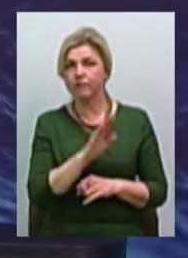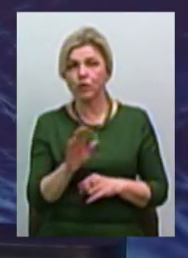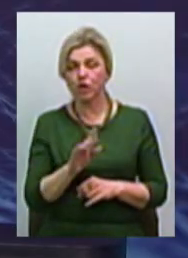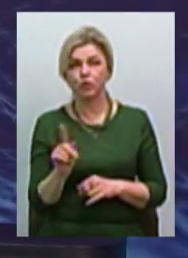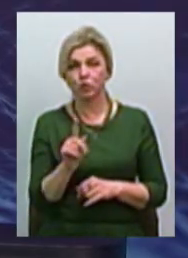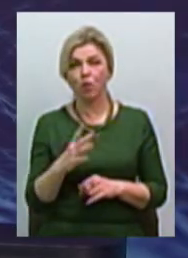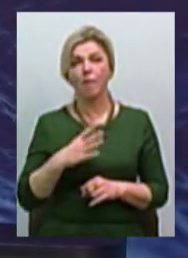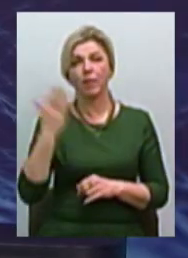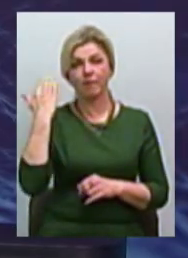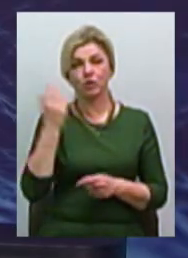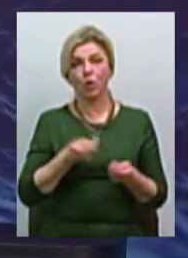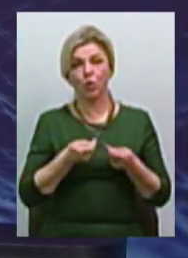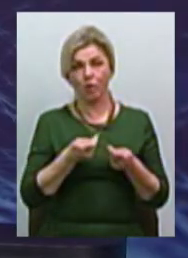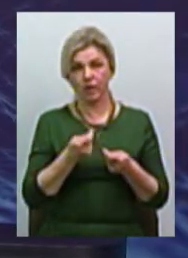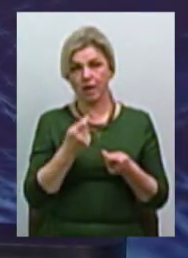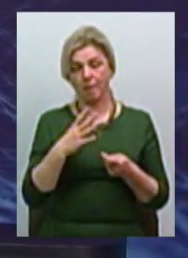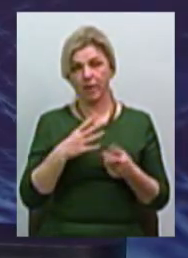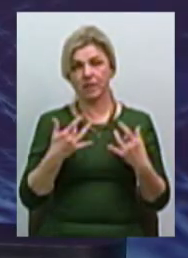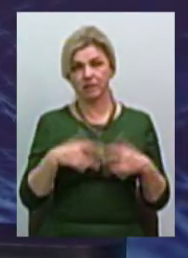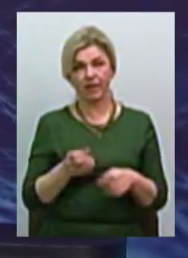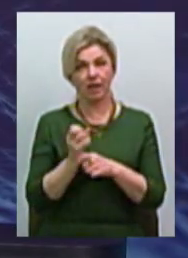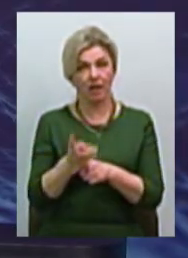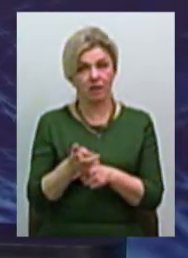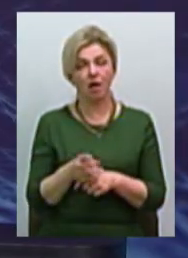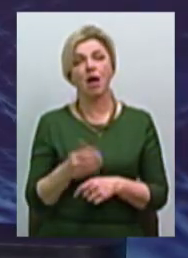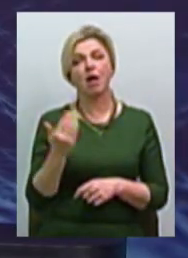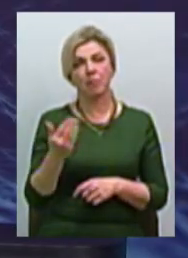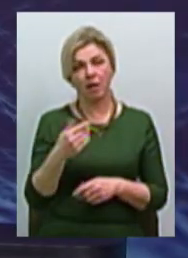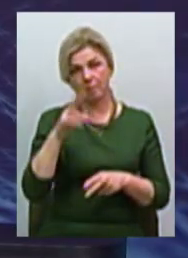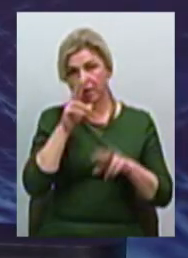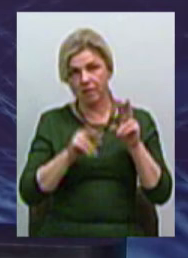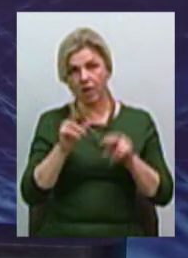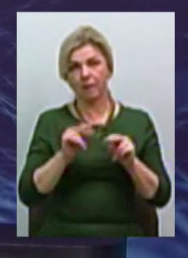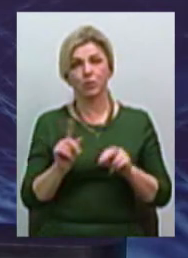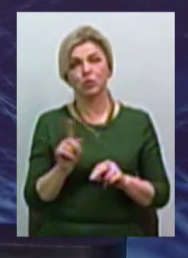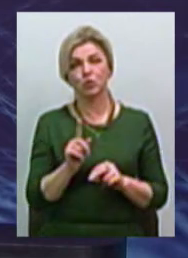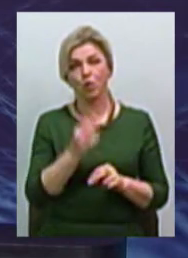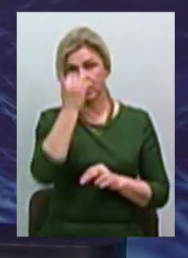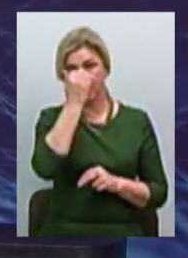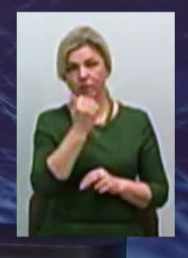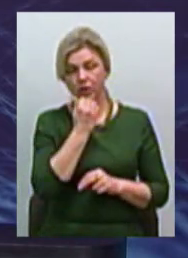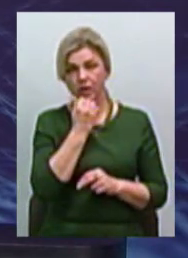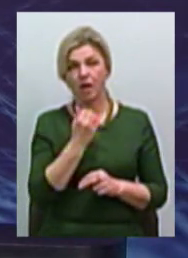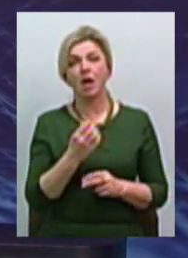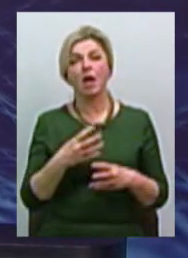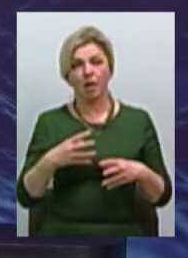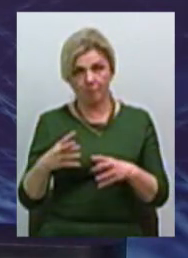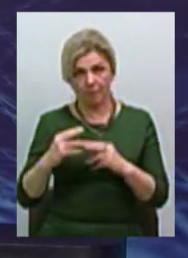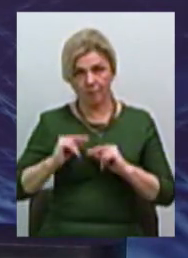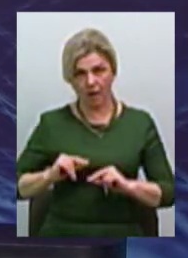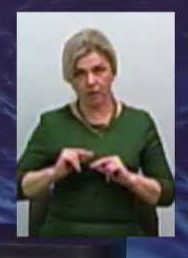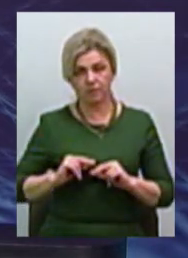колишнього керівника було тільки звільнено, то ми сподіваємося, що завдяки спільної співпраці,